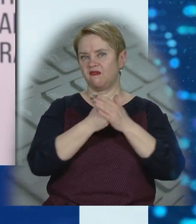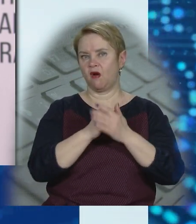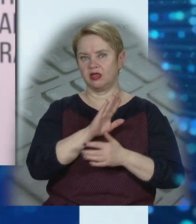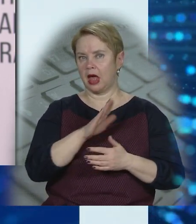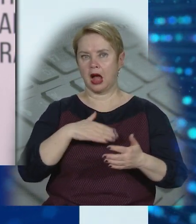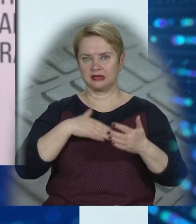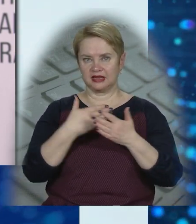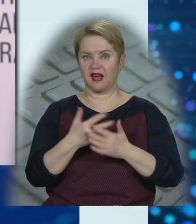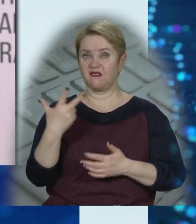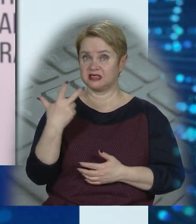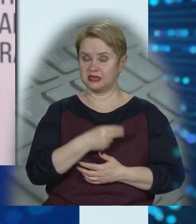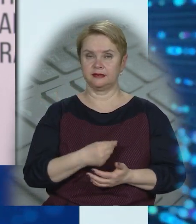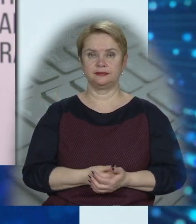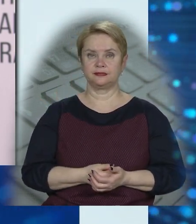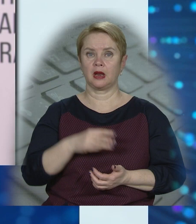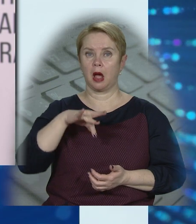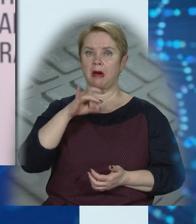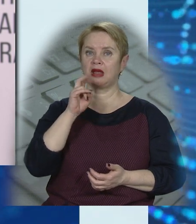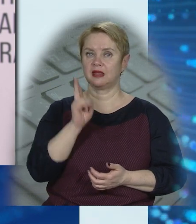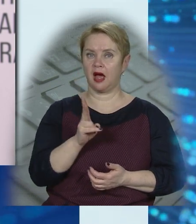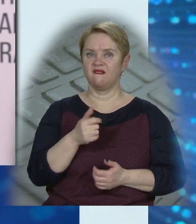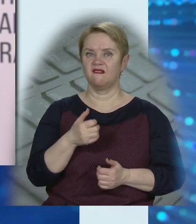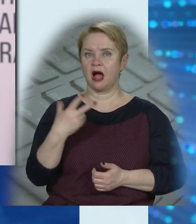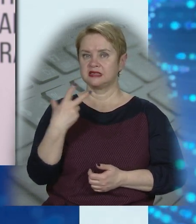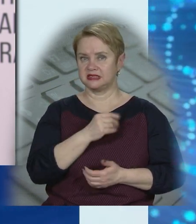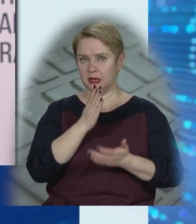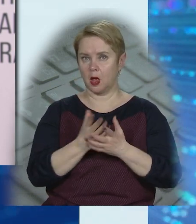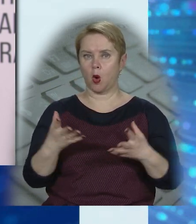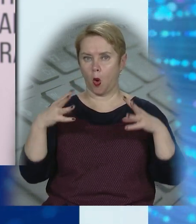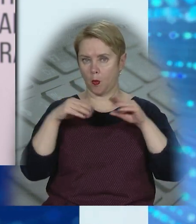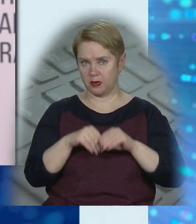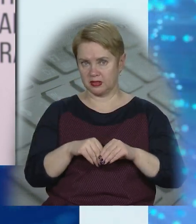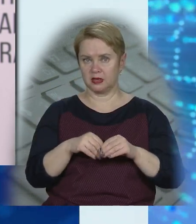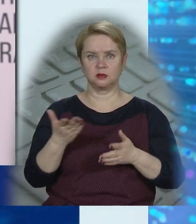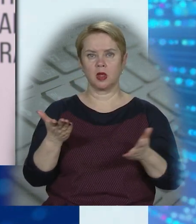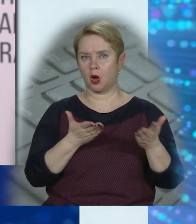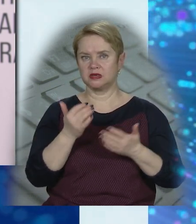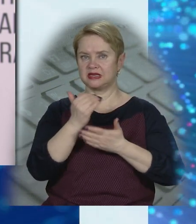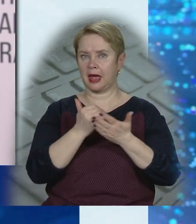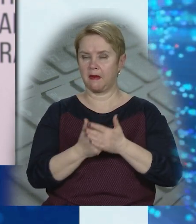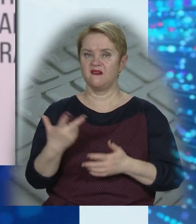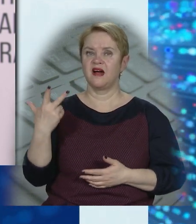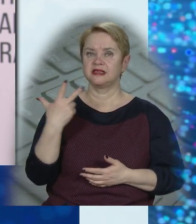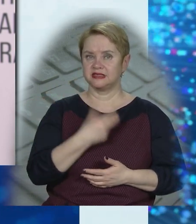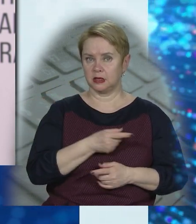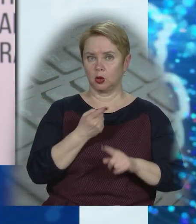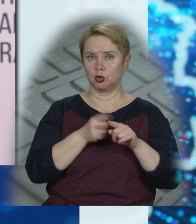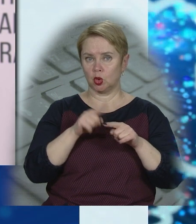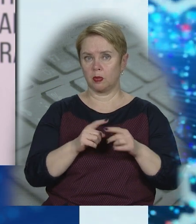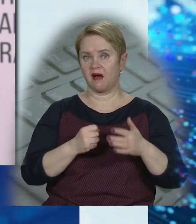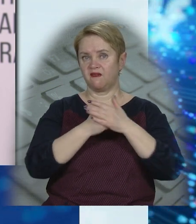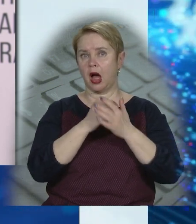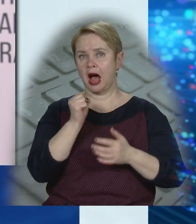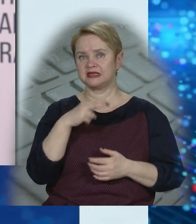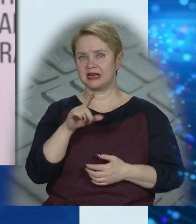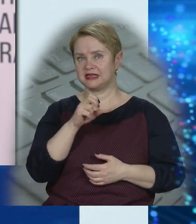фоні неоактивних вакцин. МРНК-вмісні вакцини – вони є комбінованими майже з будь-якою схемою вакцинації. Тобто